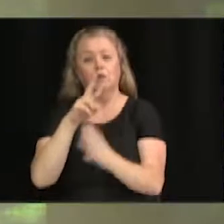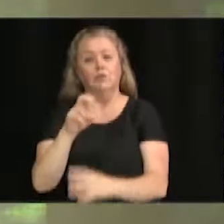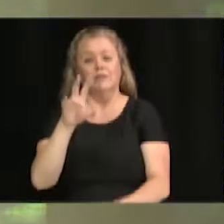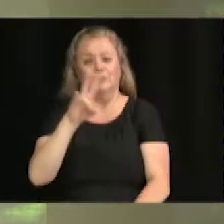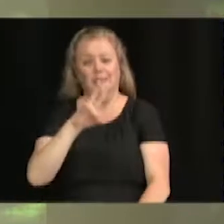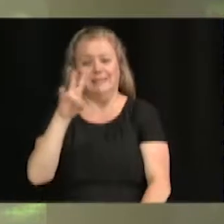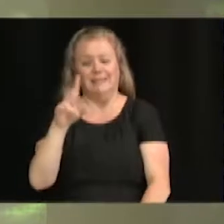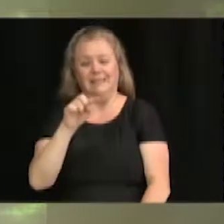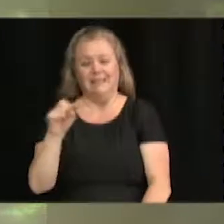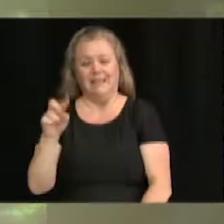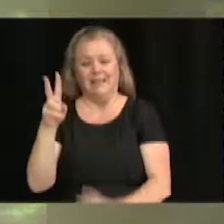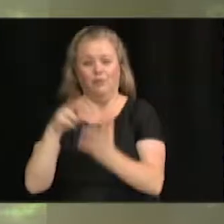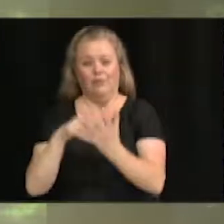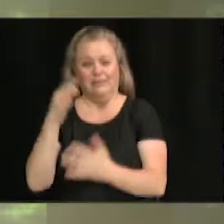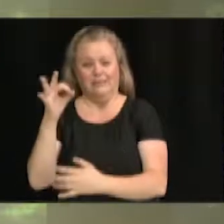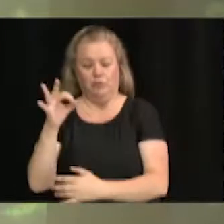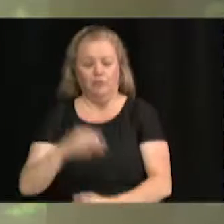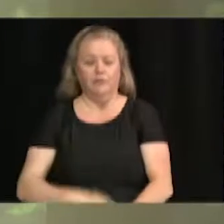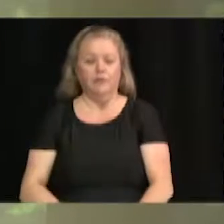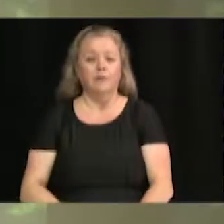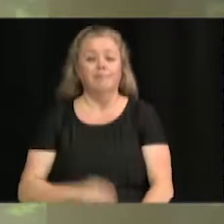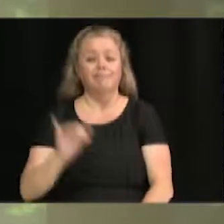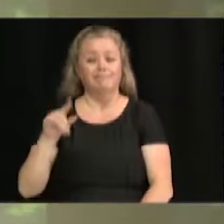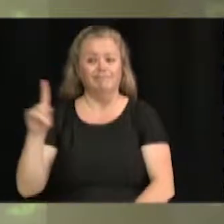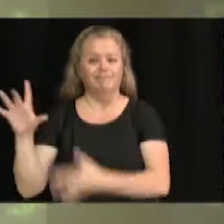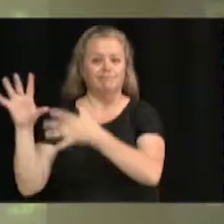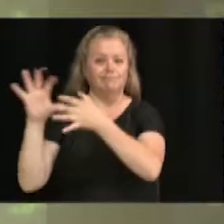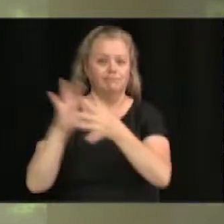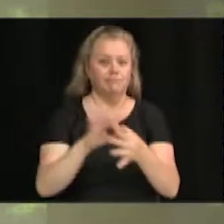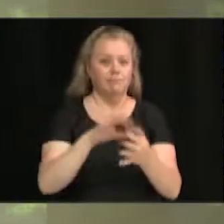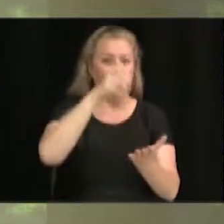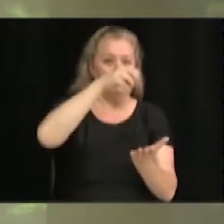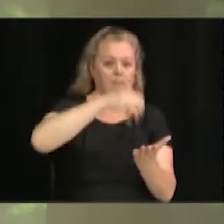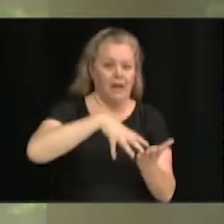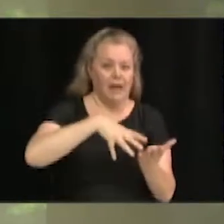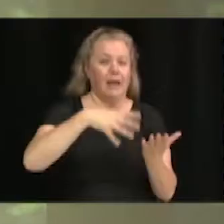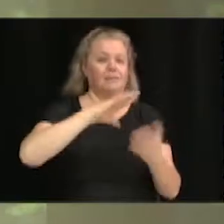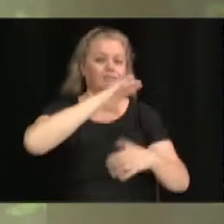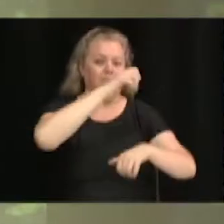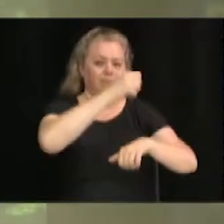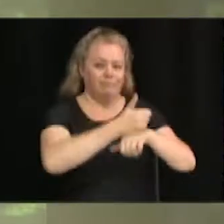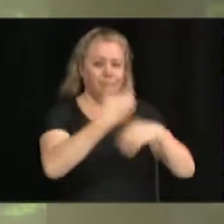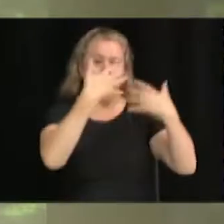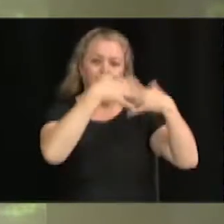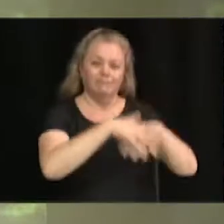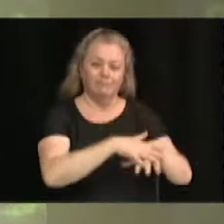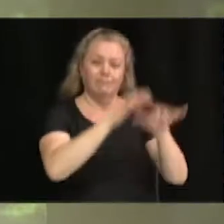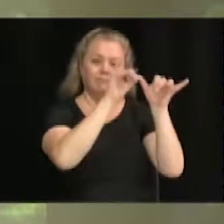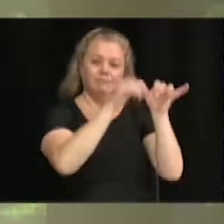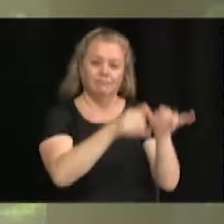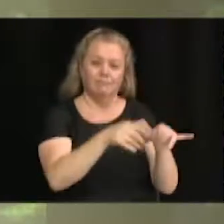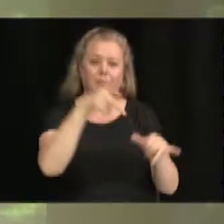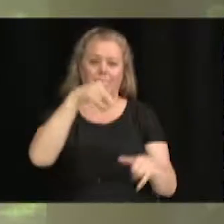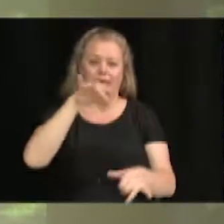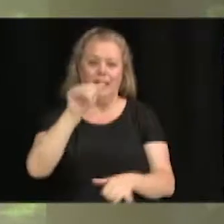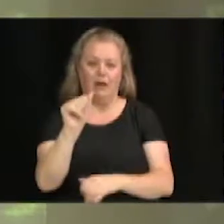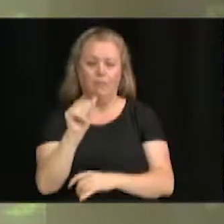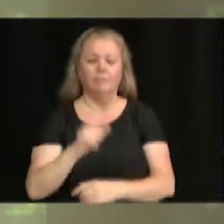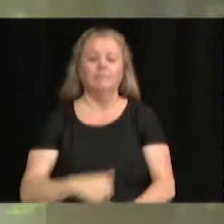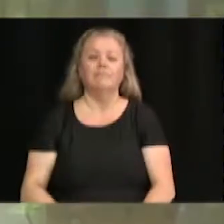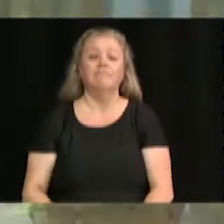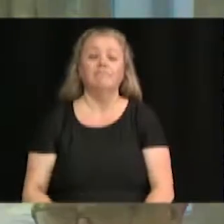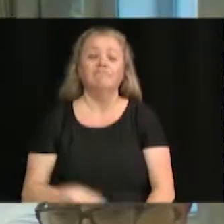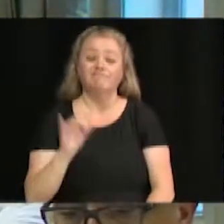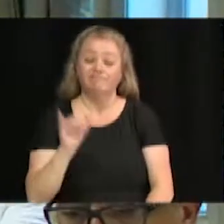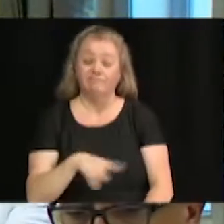-2019, relatif au plan d'implantation et d'intégration architecturale, PIIA. C'est une